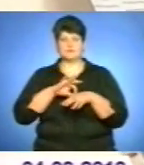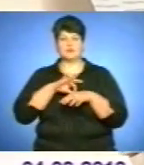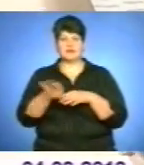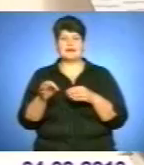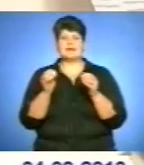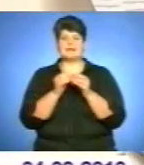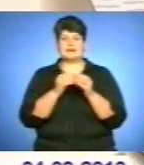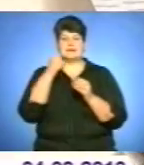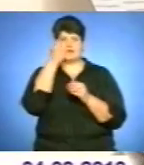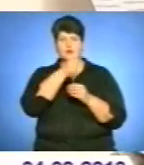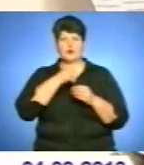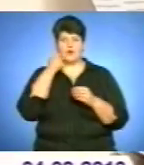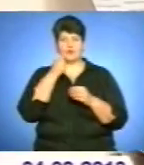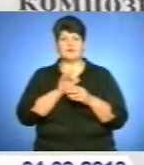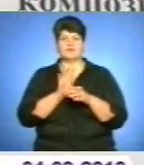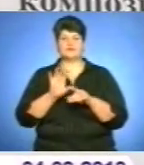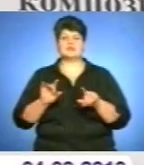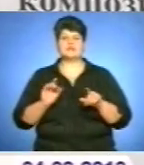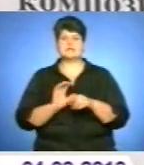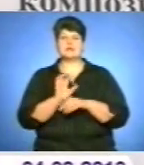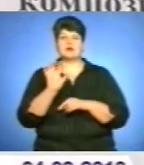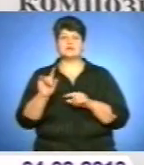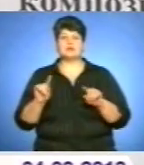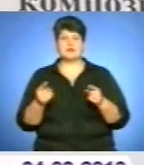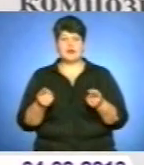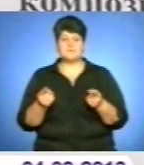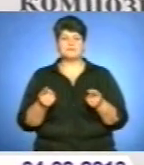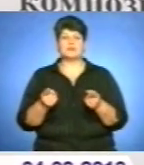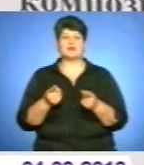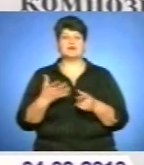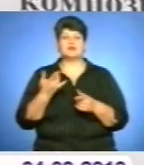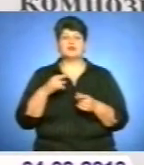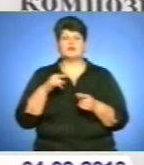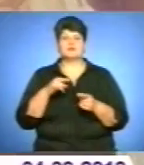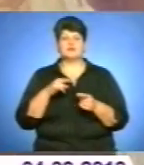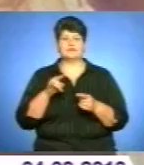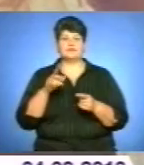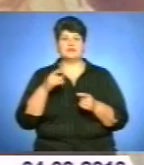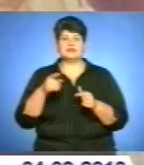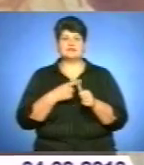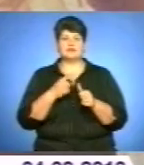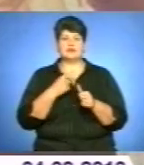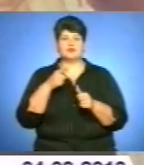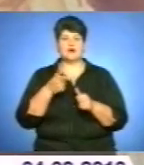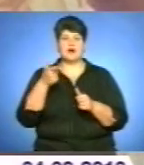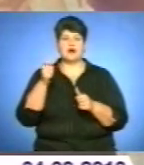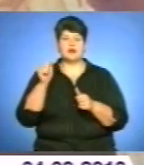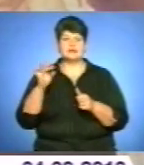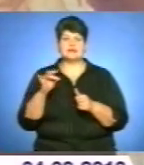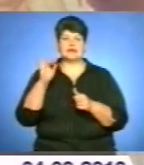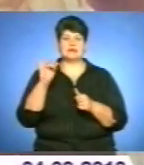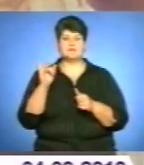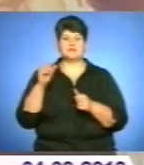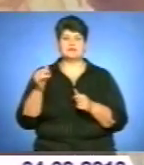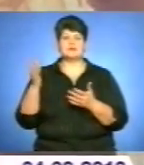довгих років заслання. Уроченця Тернополя Василя Барвінського називали галинським імпресіоністом. Він здобув